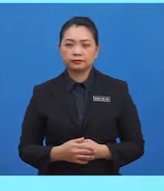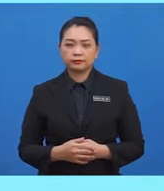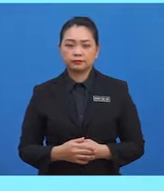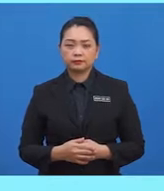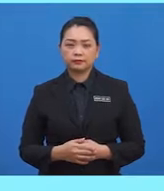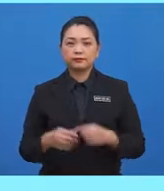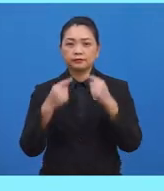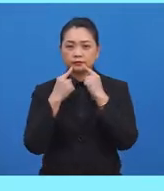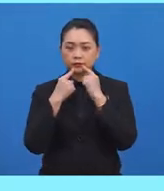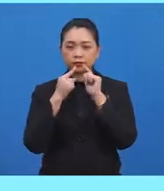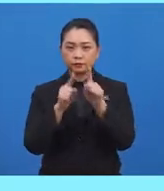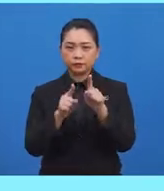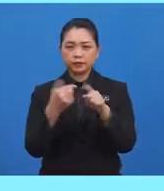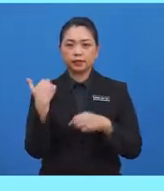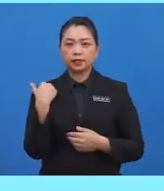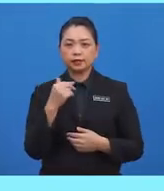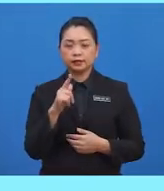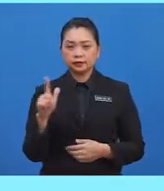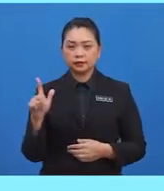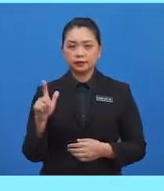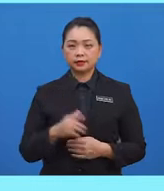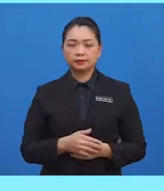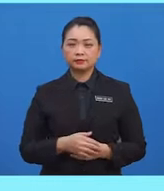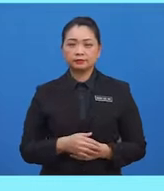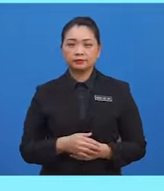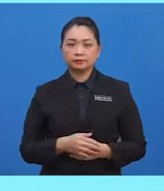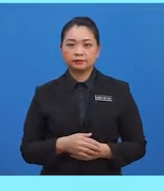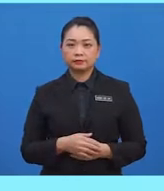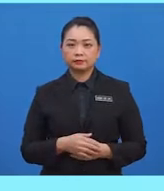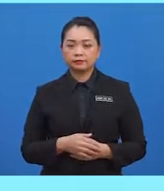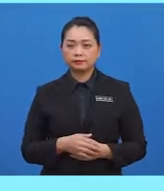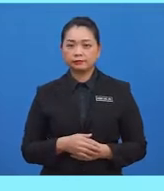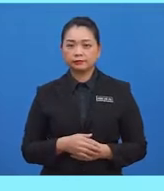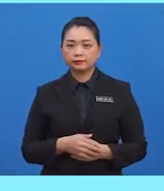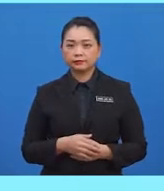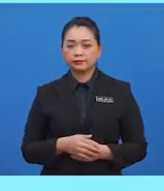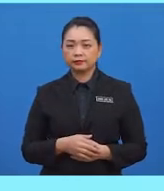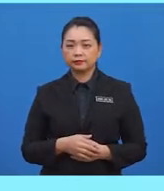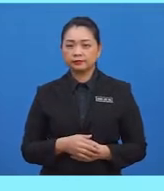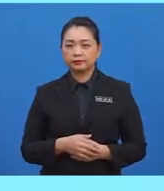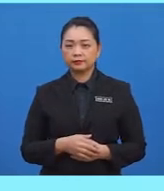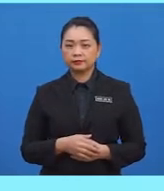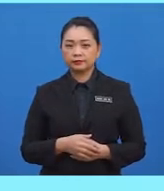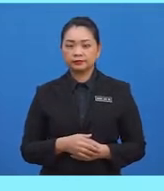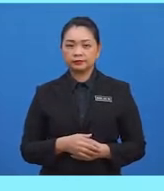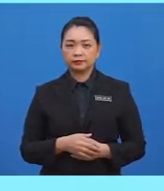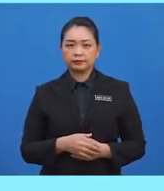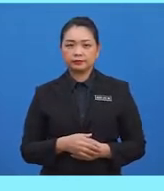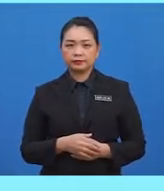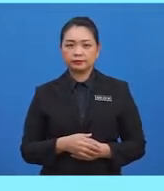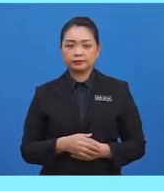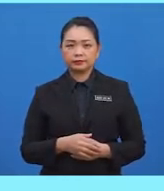Ya, tepat. Kamu hebat. Jawapan kamu betul.